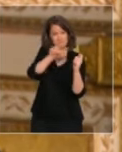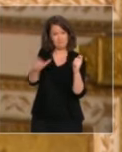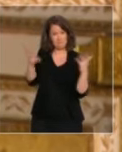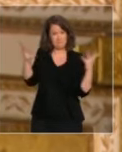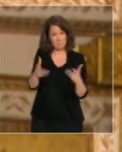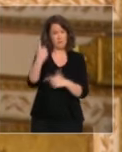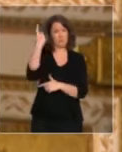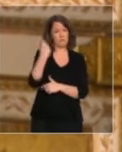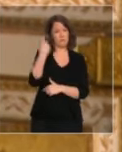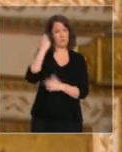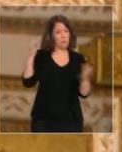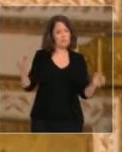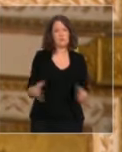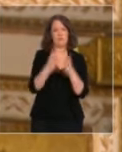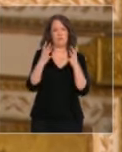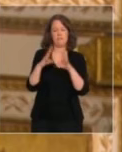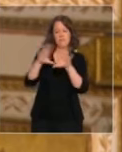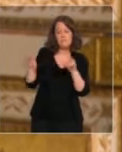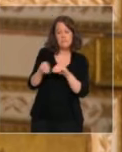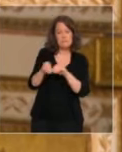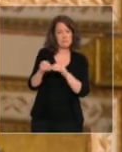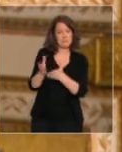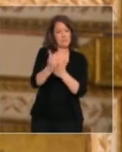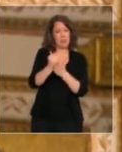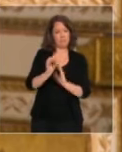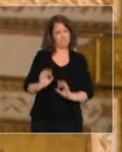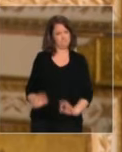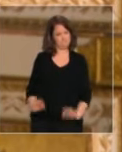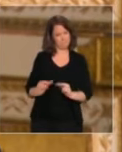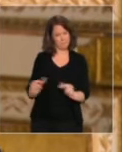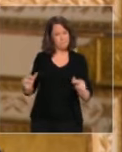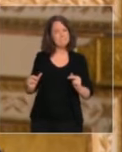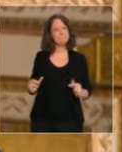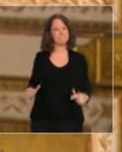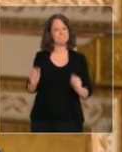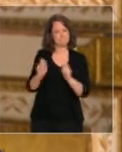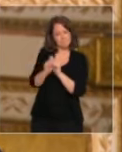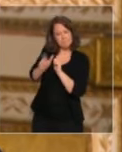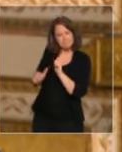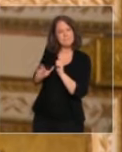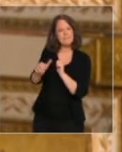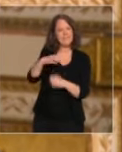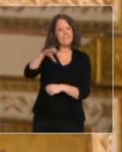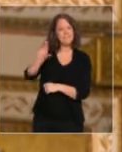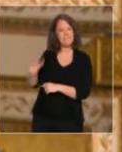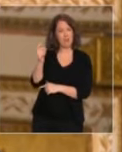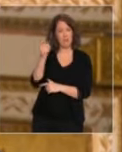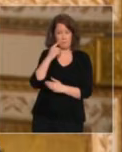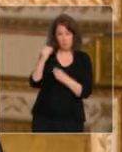les plus modestes avec des enfants afin de leur permettre de faire face à leurs besoins essentiels.